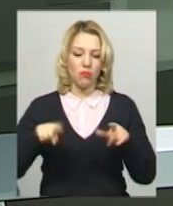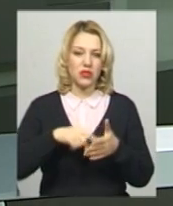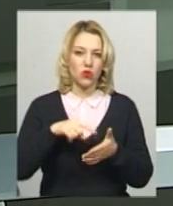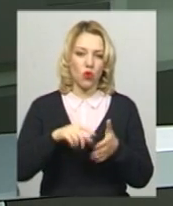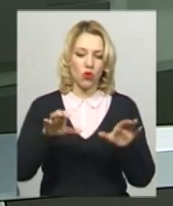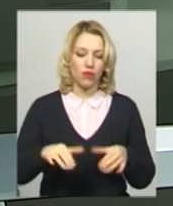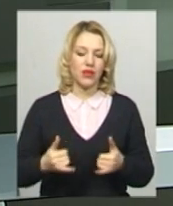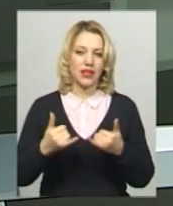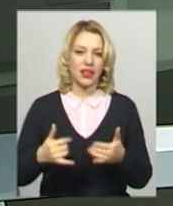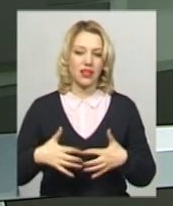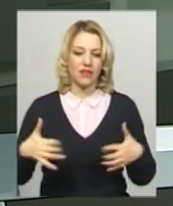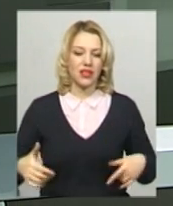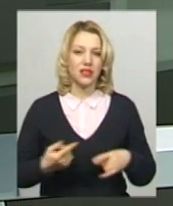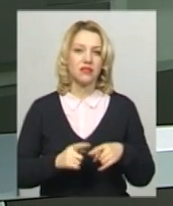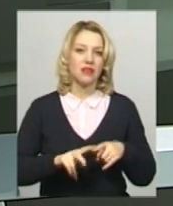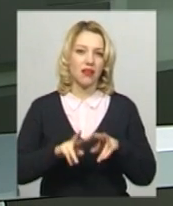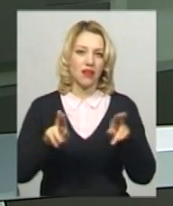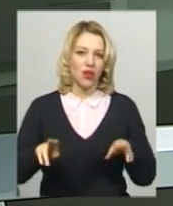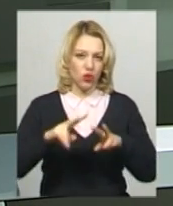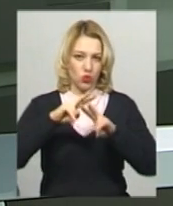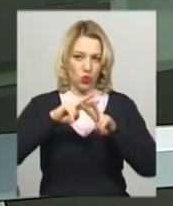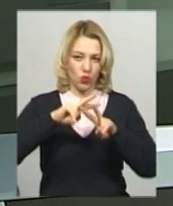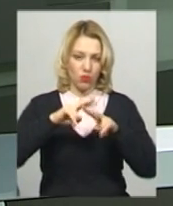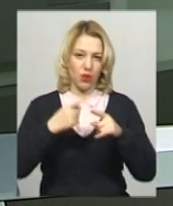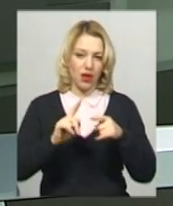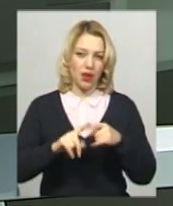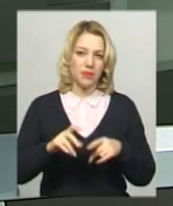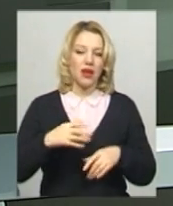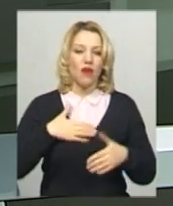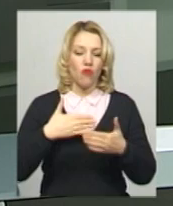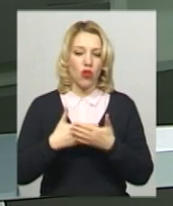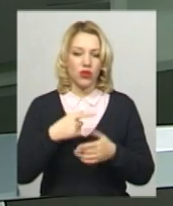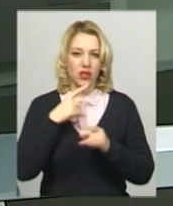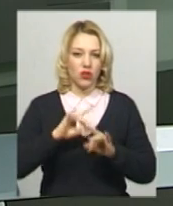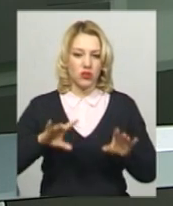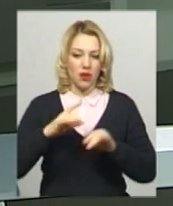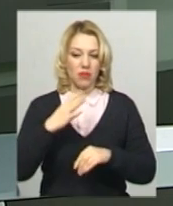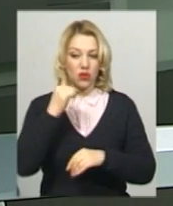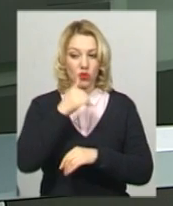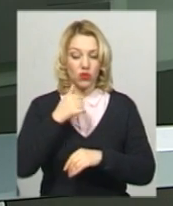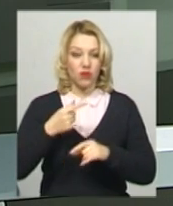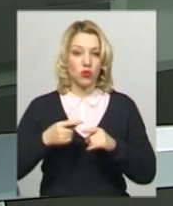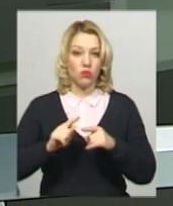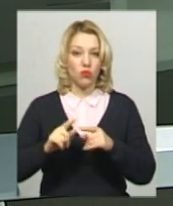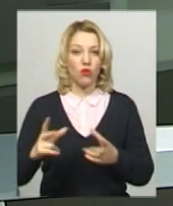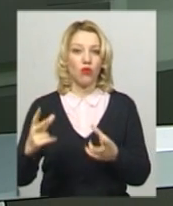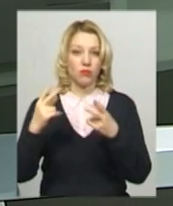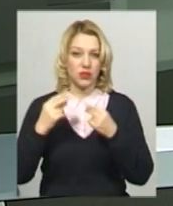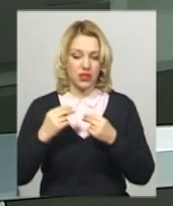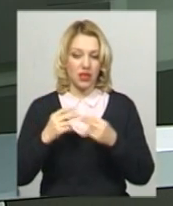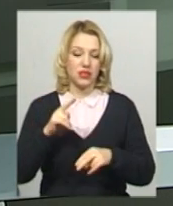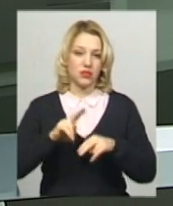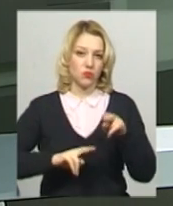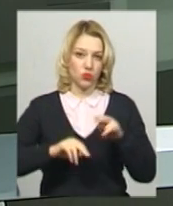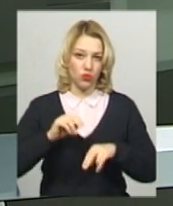тварин – це тюрма. Волонтерка громадської організації «Обличчям до тварин» Марина Котович каже, 5 років тому мер обіцяв збудувати притулок.